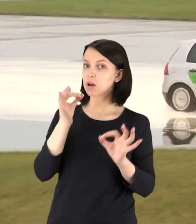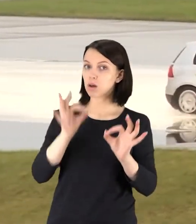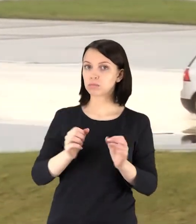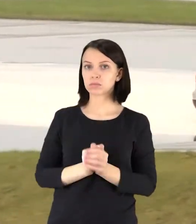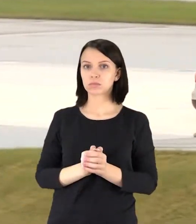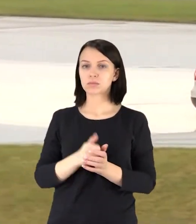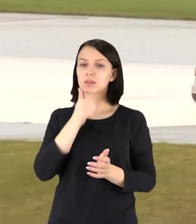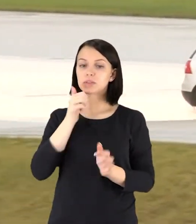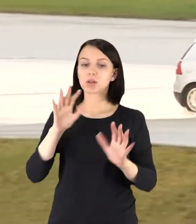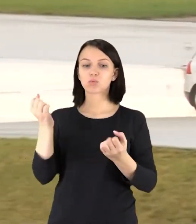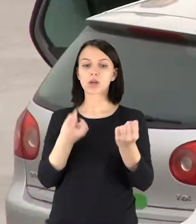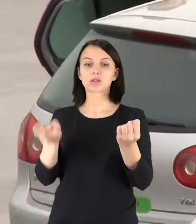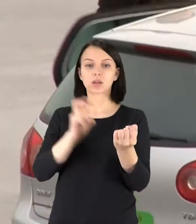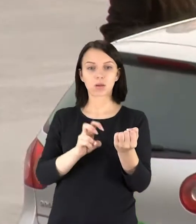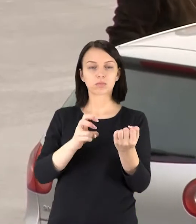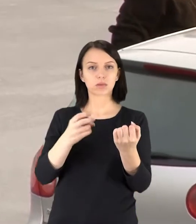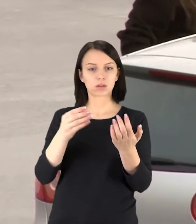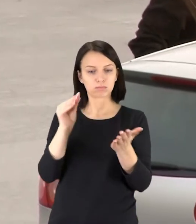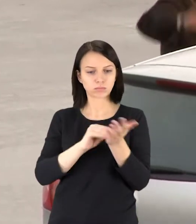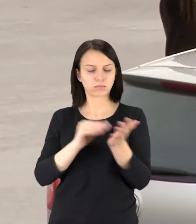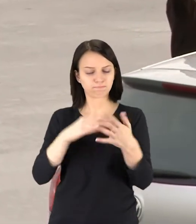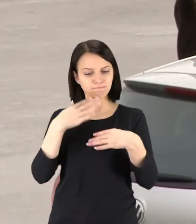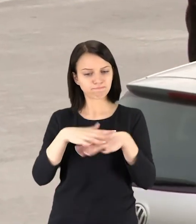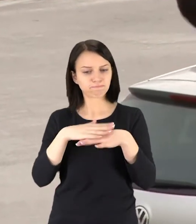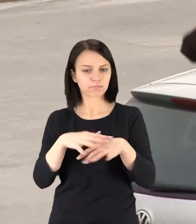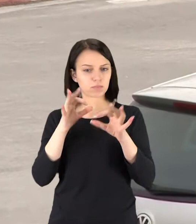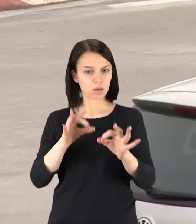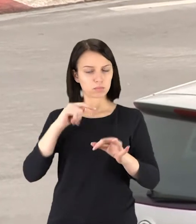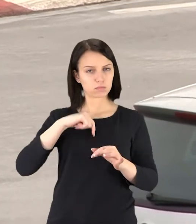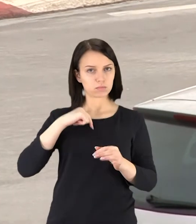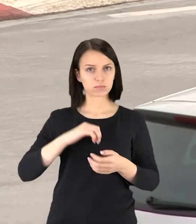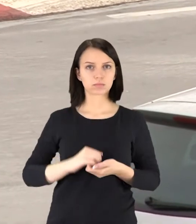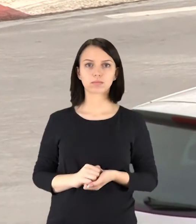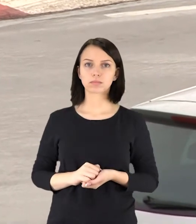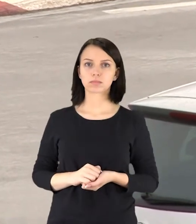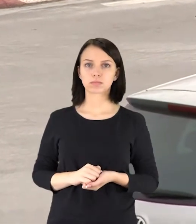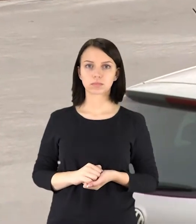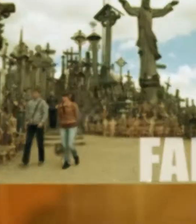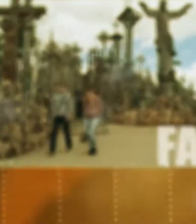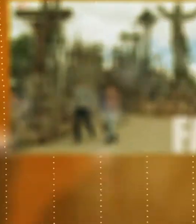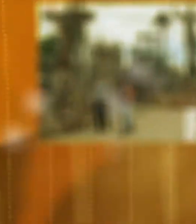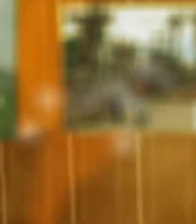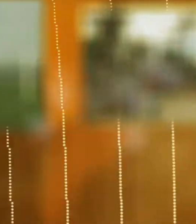Teisus. Kas kartą sėdant prie vairo, reikia iš naujo išlaikyti samoningumo egzaminą savo sąžinėje.